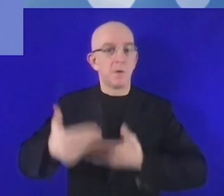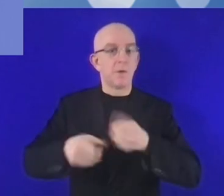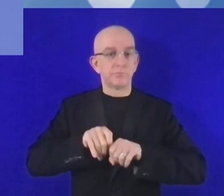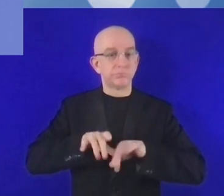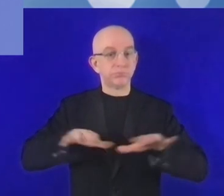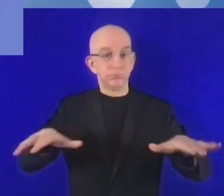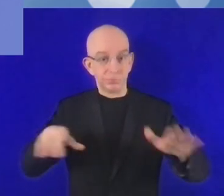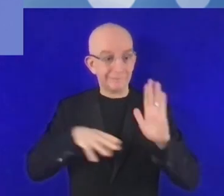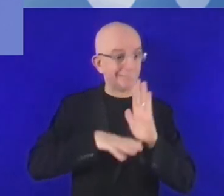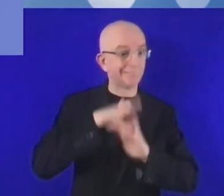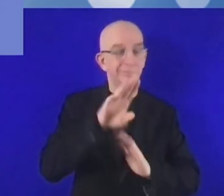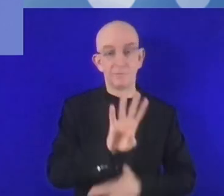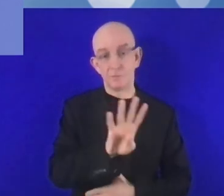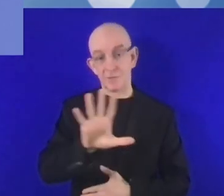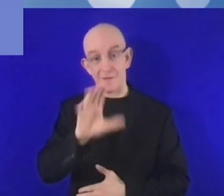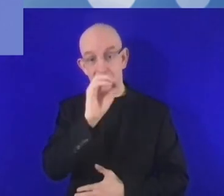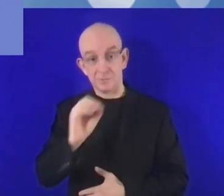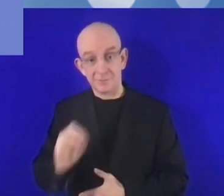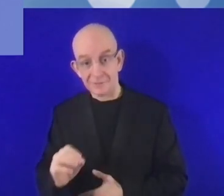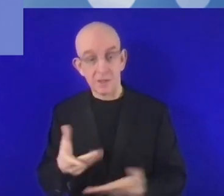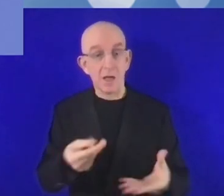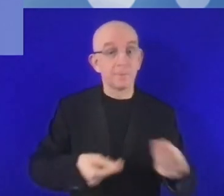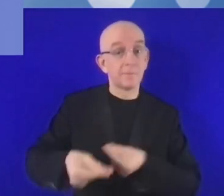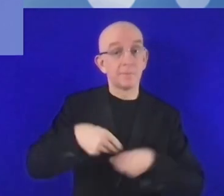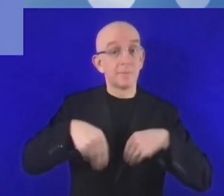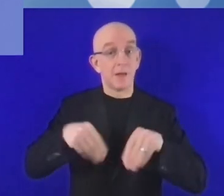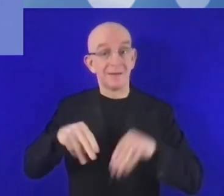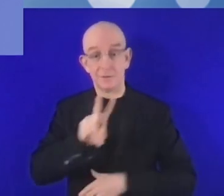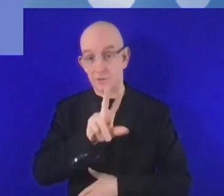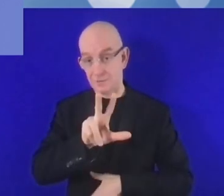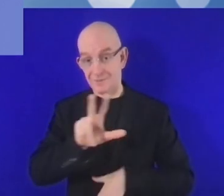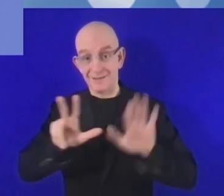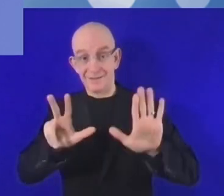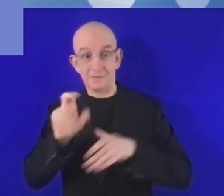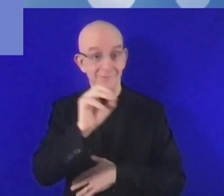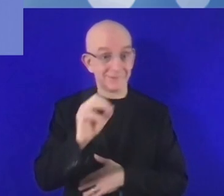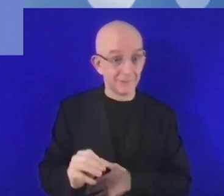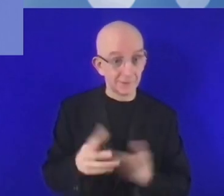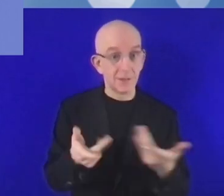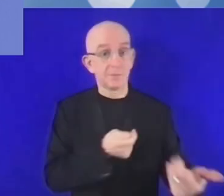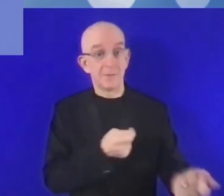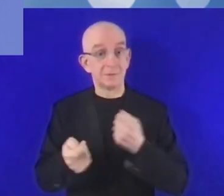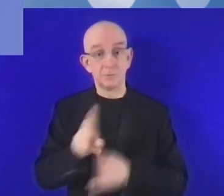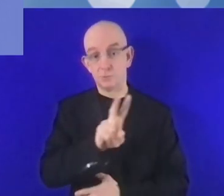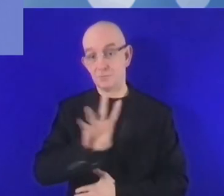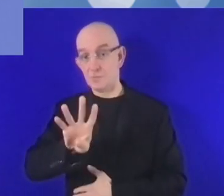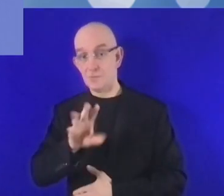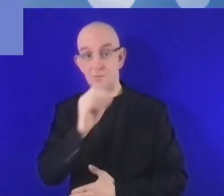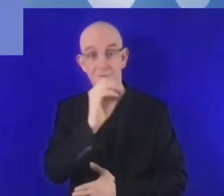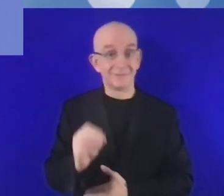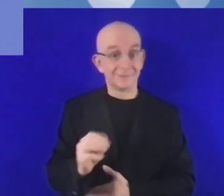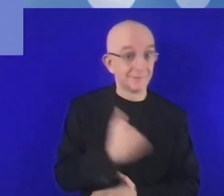بدأت تعمل في خدمة أيضاً الرجال الأعمال. سنبدأ من سؤال